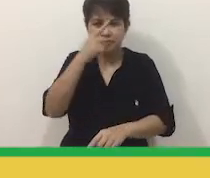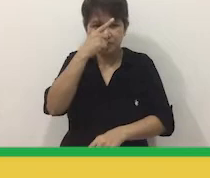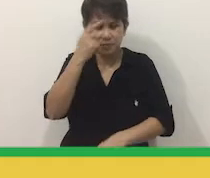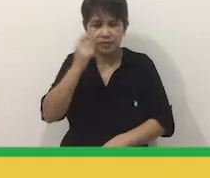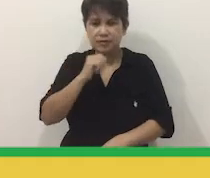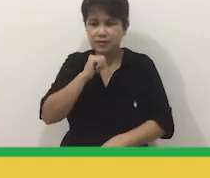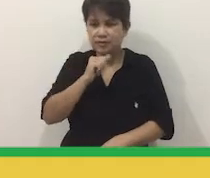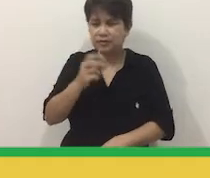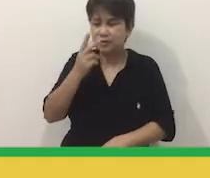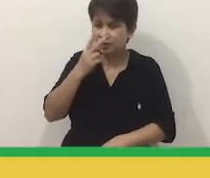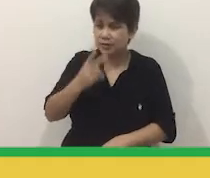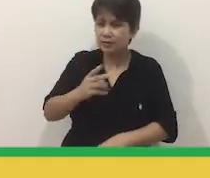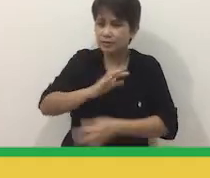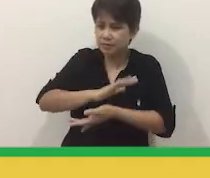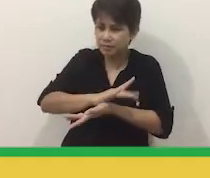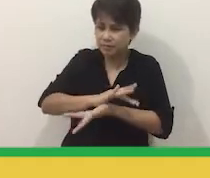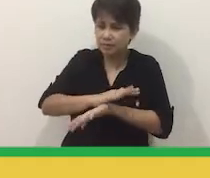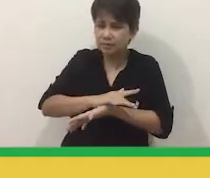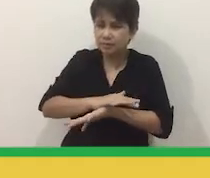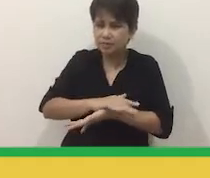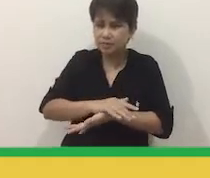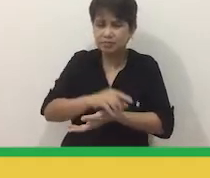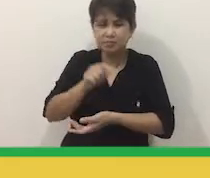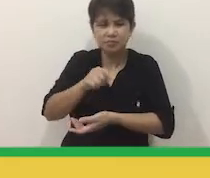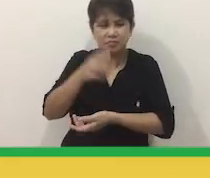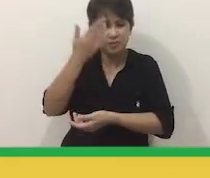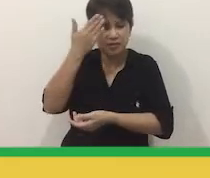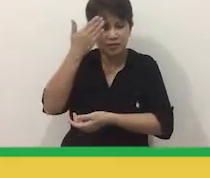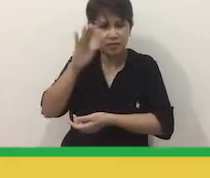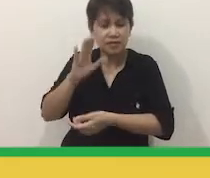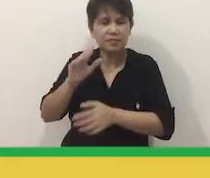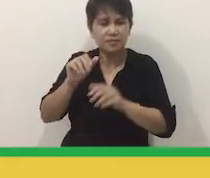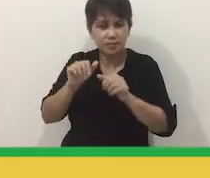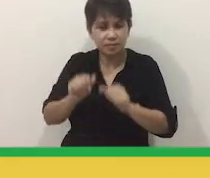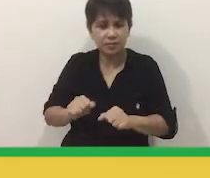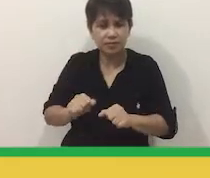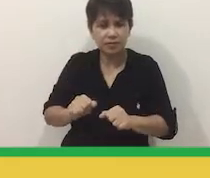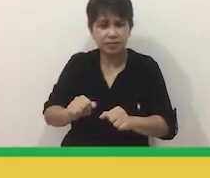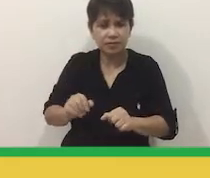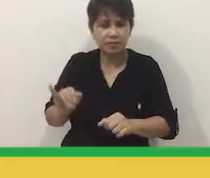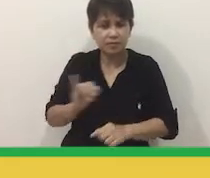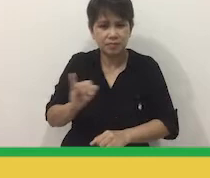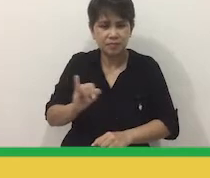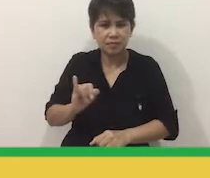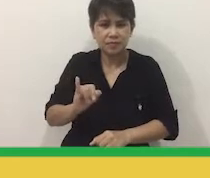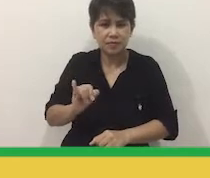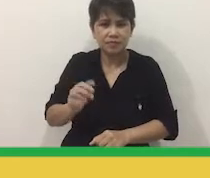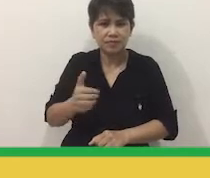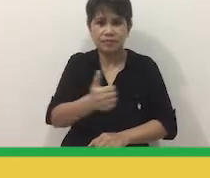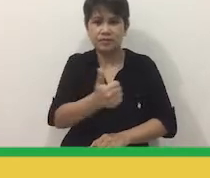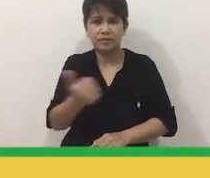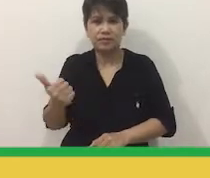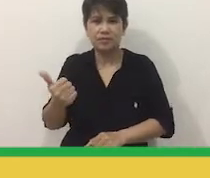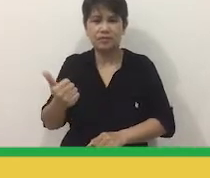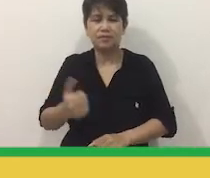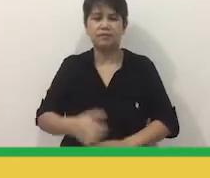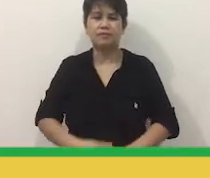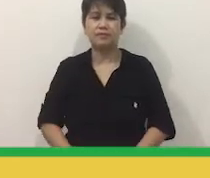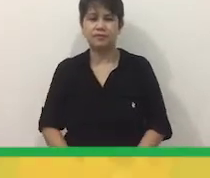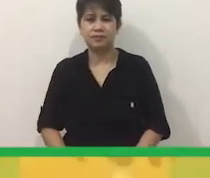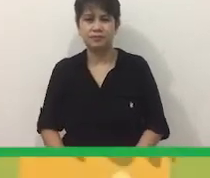niya Nakikita Ang virus Hindi niya Alam Na maaring Makahawa Siya sa iba